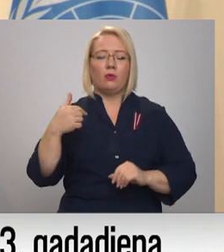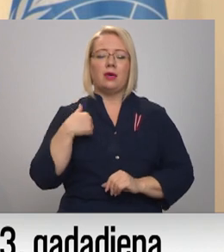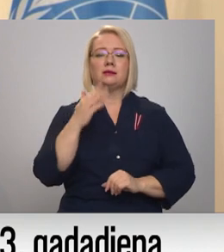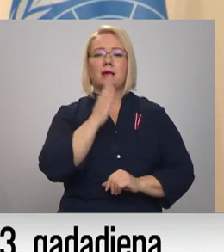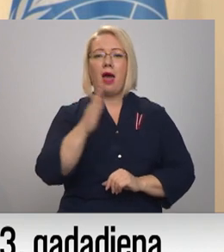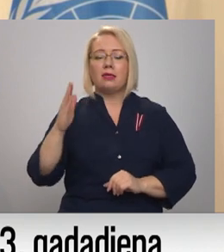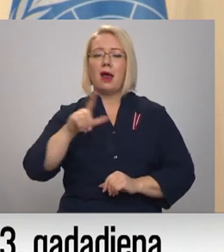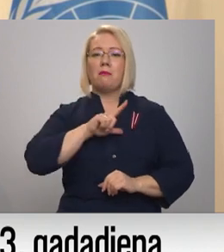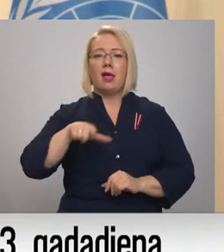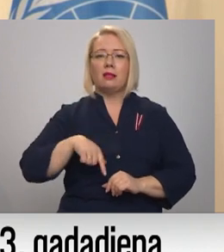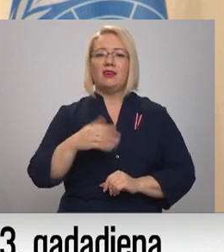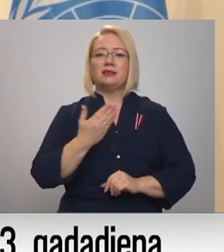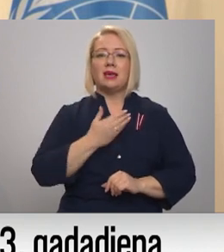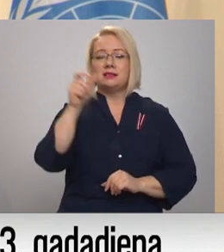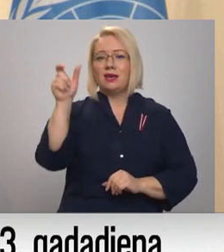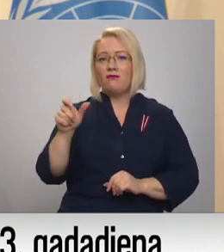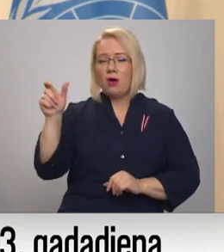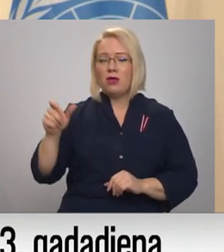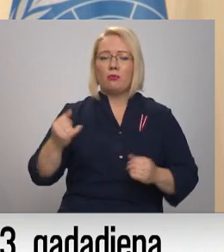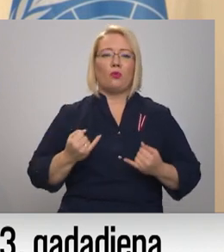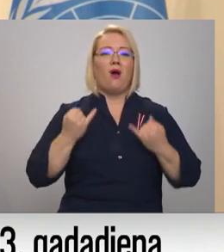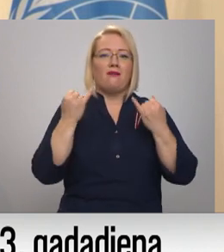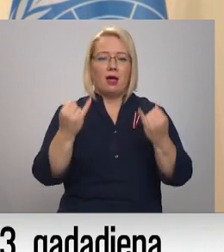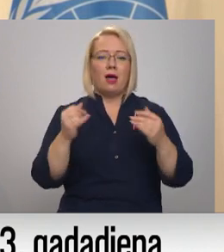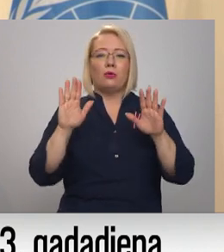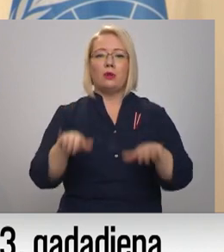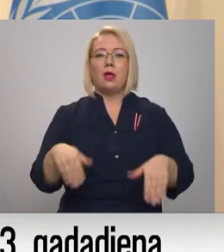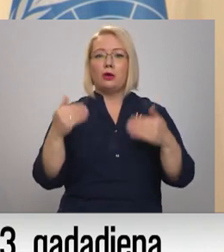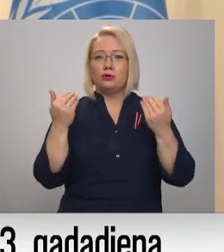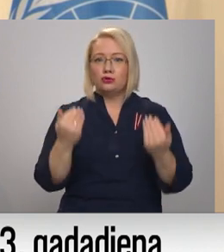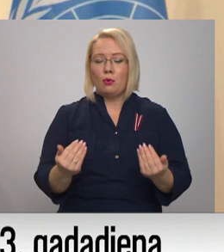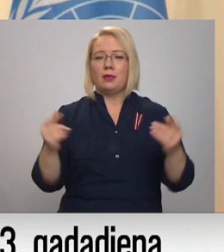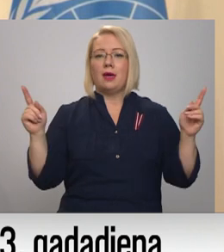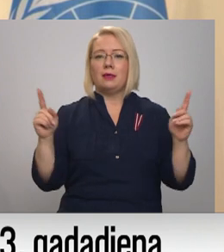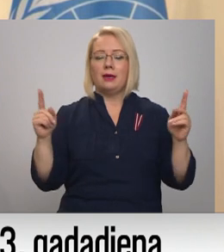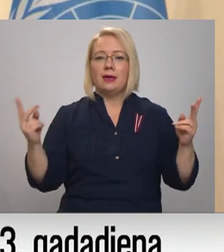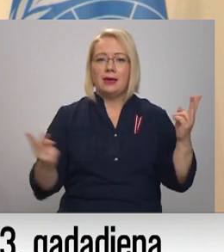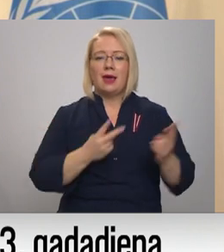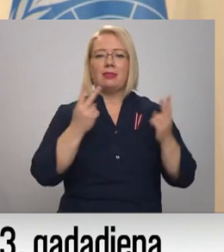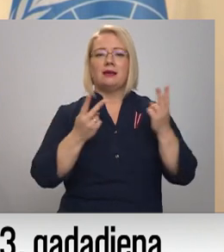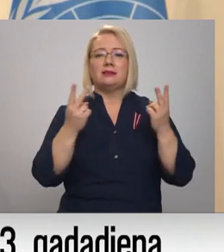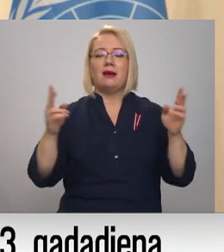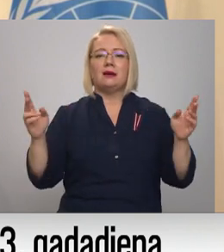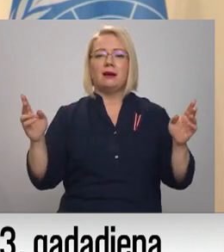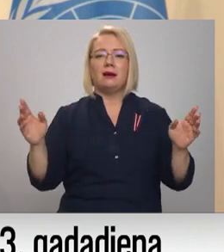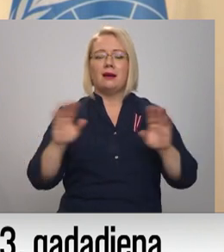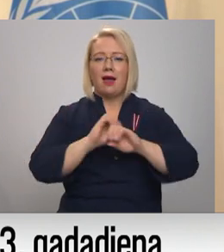Latvijas iedzīvotājiem novēlētu, lai šodien ir iediedzās gaisma